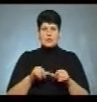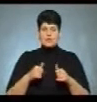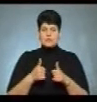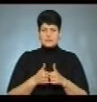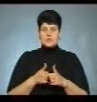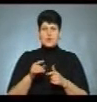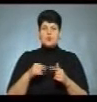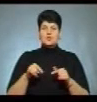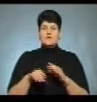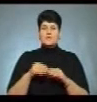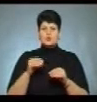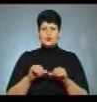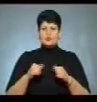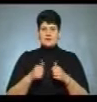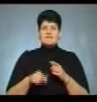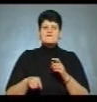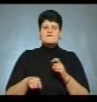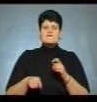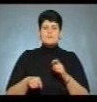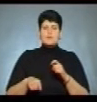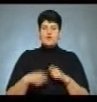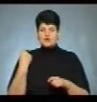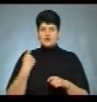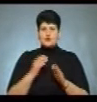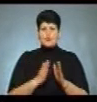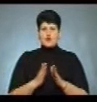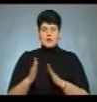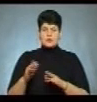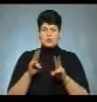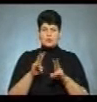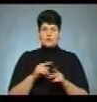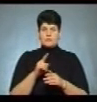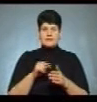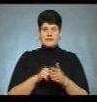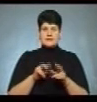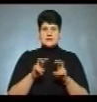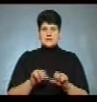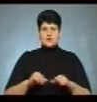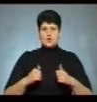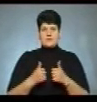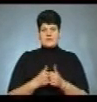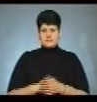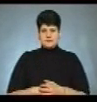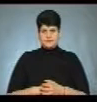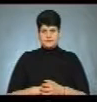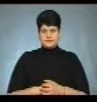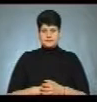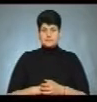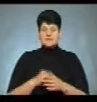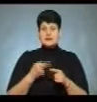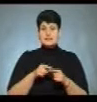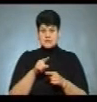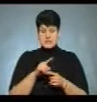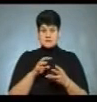Окружною виборчою комісією порушено порядок підготовки та розгляду питань на засіданні комісії. З таких підстав